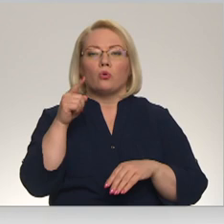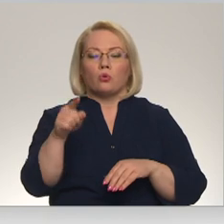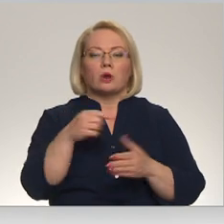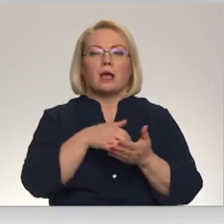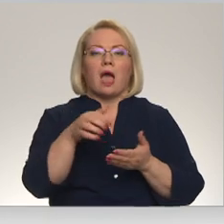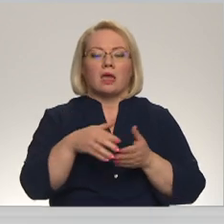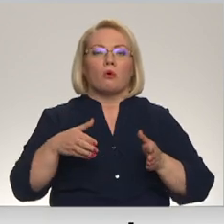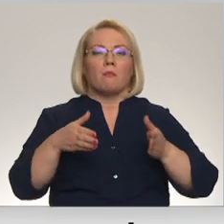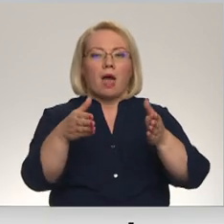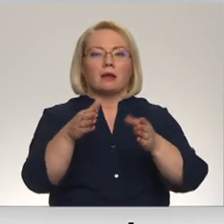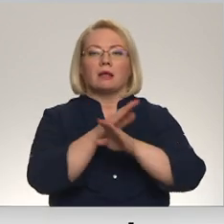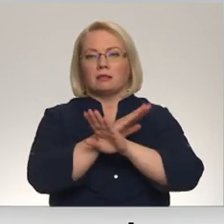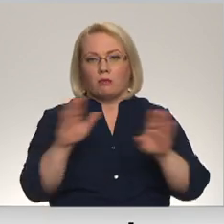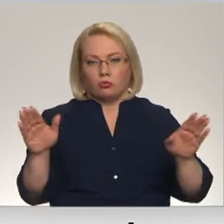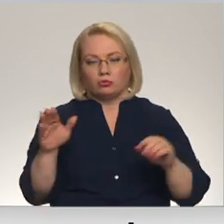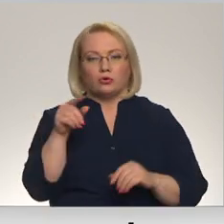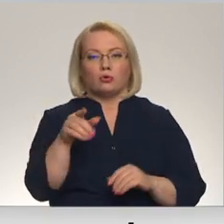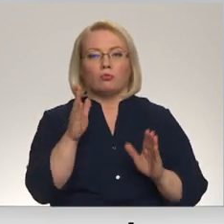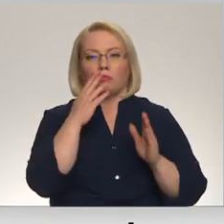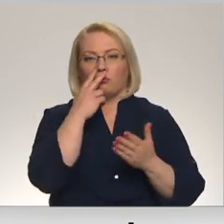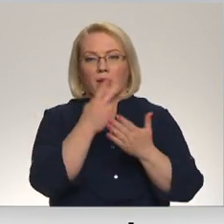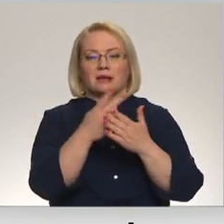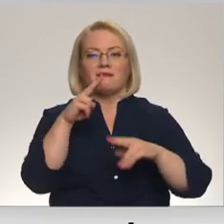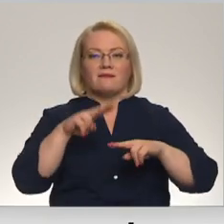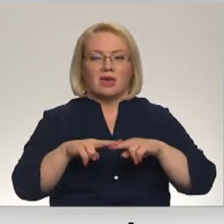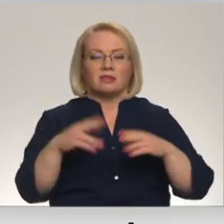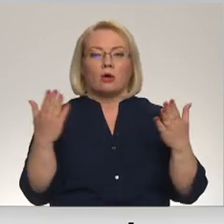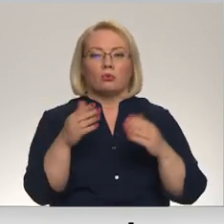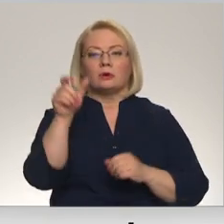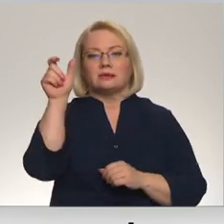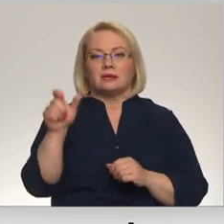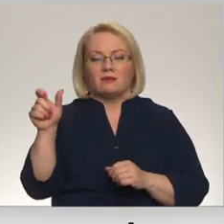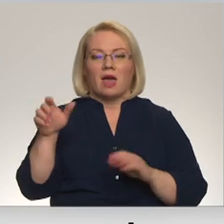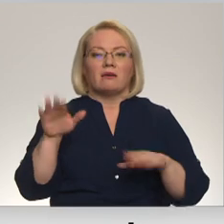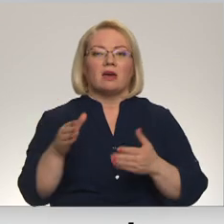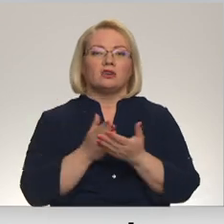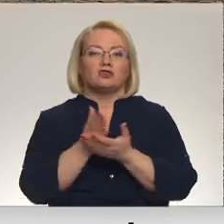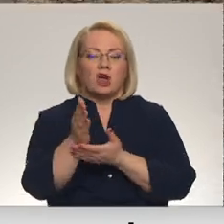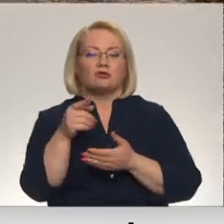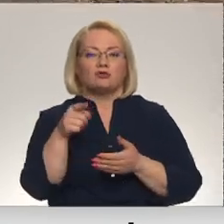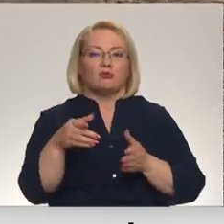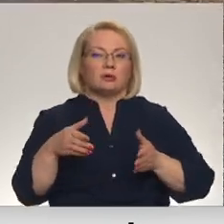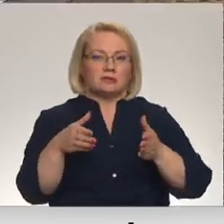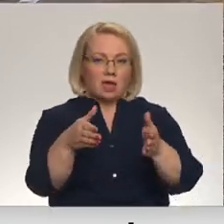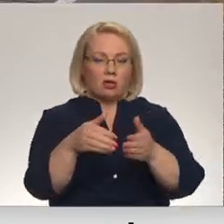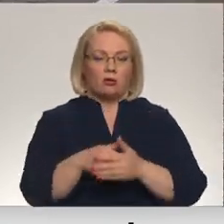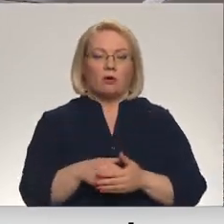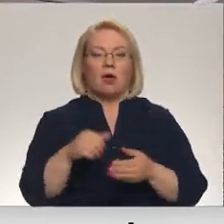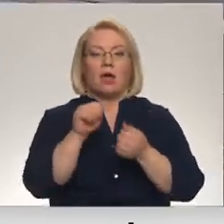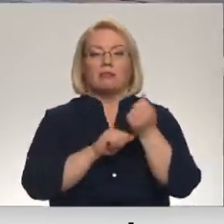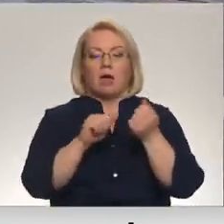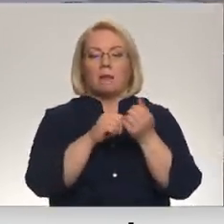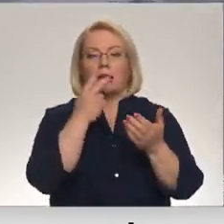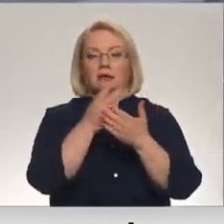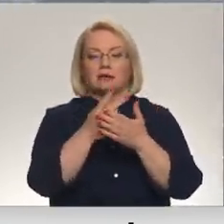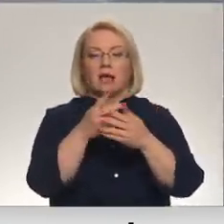pārēj. Tur būs paredzēta vieta, kur cilvēki var šķērsot šo ceļu. Dabātas izskatīsies, kā